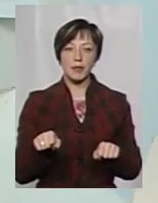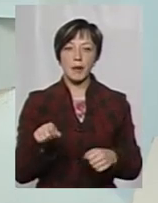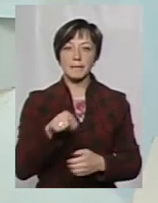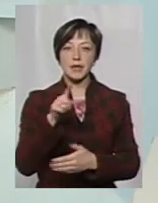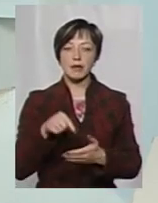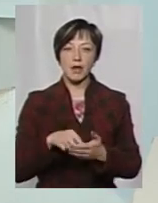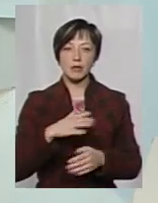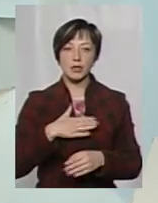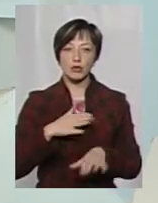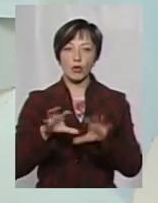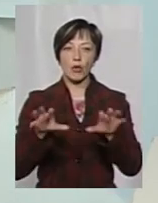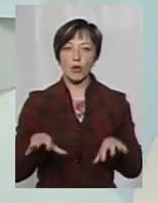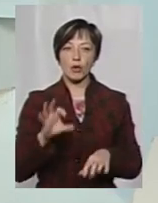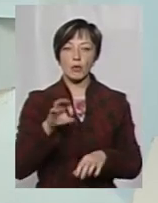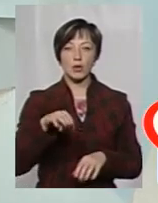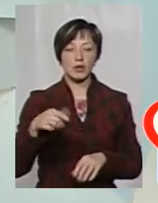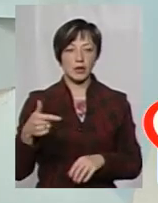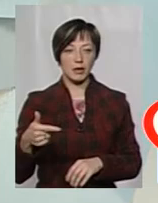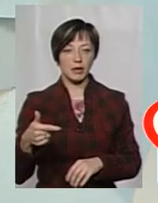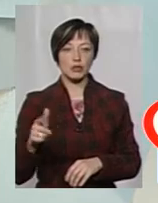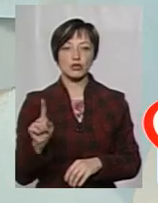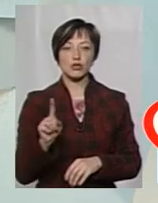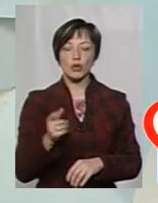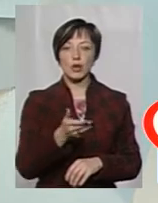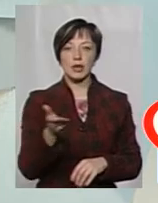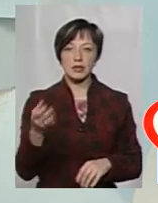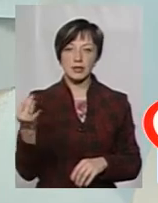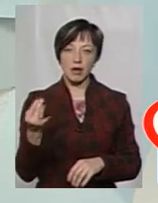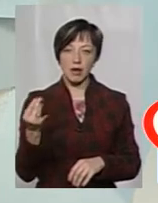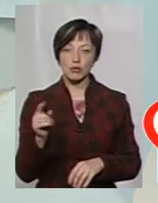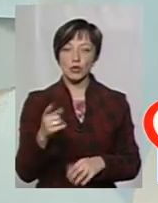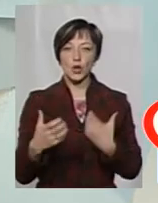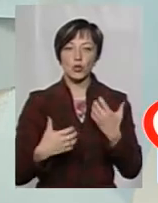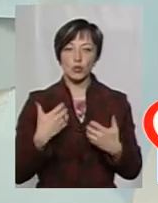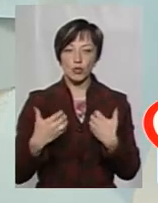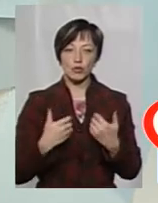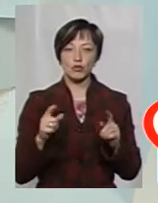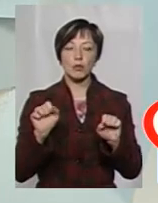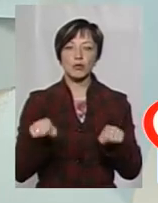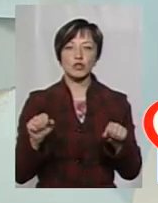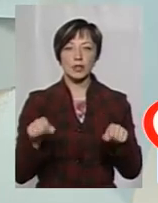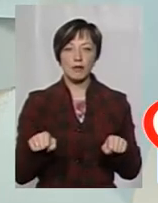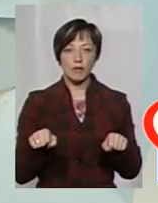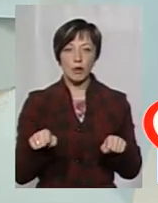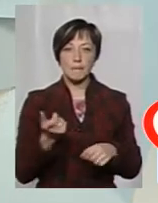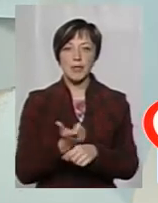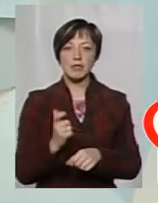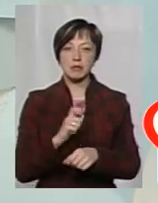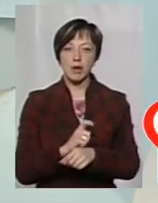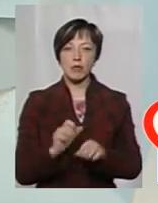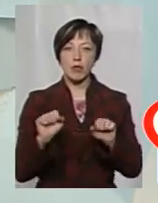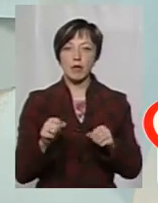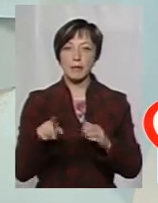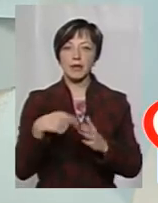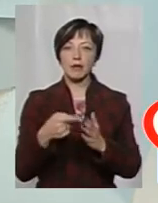питання нашим головам об'єднаних територіальних громад. Що їх цікавить? Що їх турбує? Що, можливо, максимально я могла